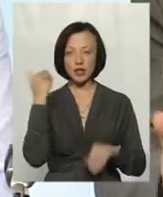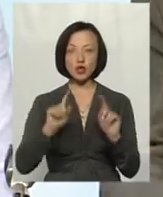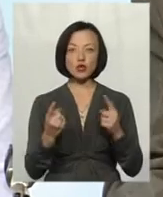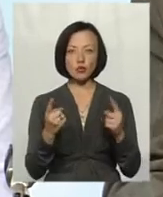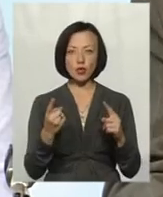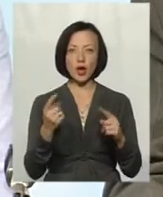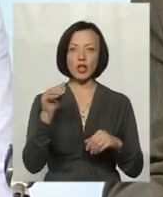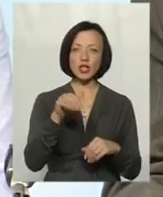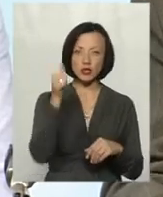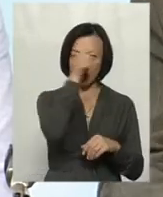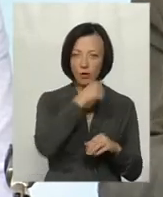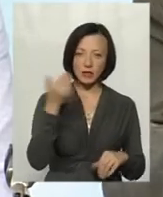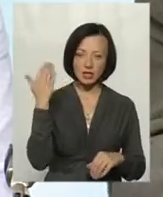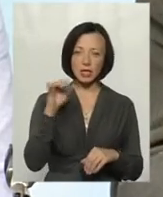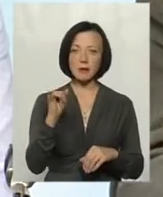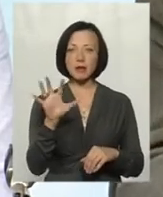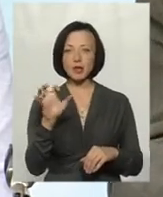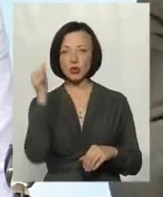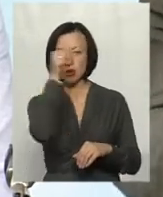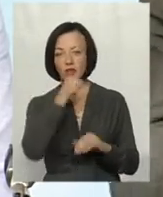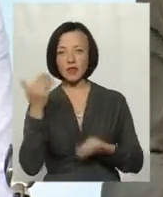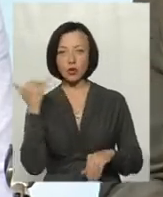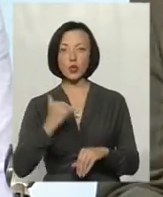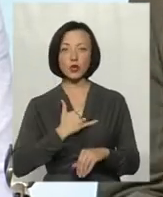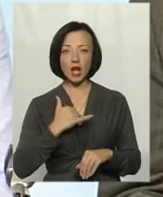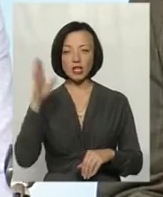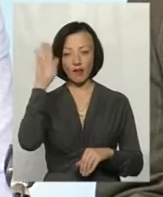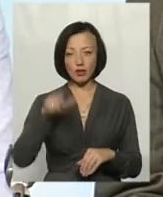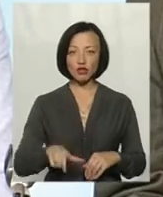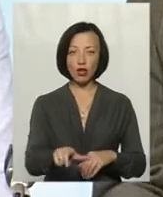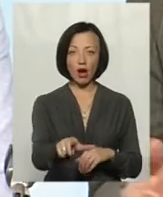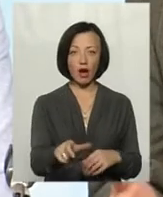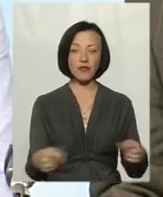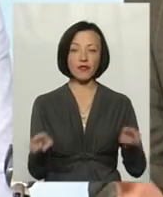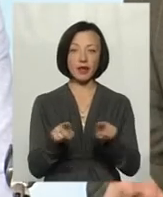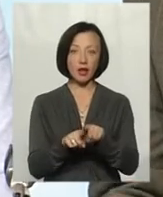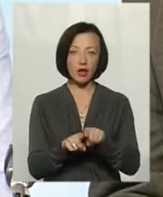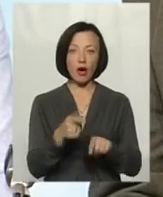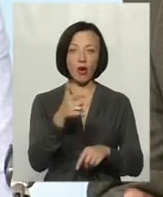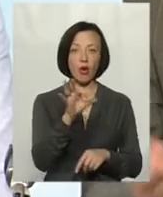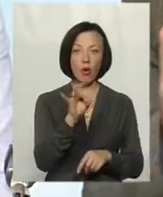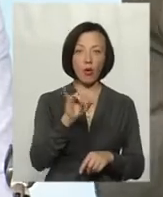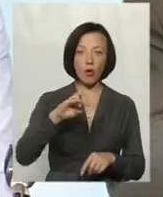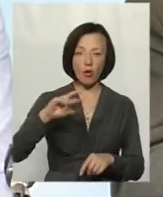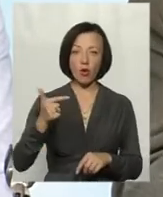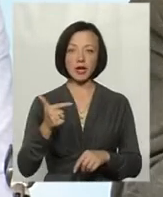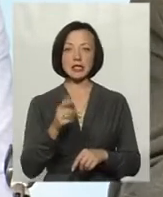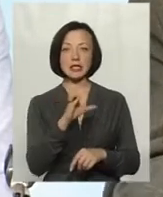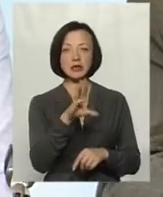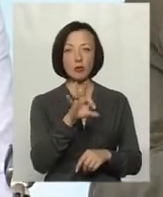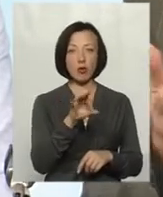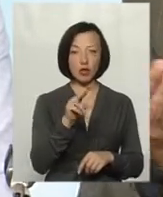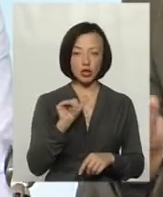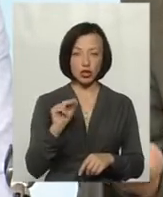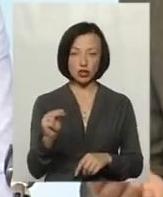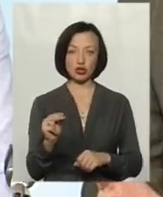І тисячу років тому, і 500 років тому. В нас в річках, таких як Горень, Смотрич